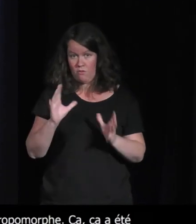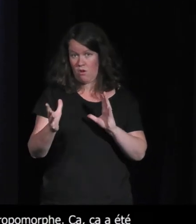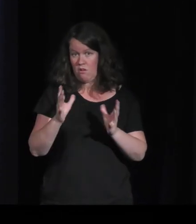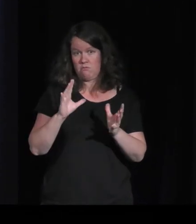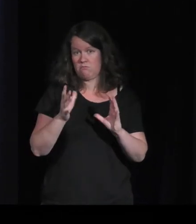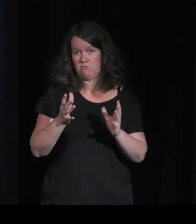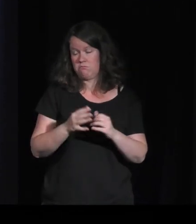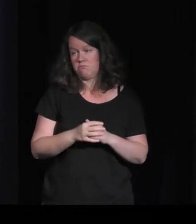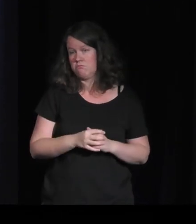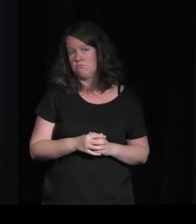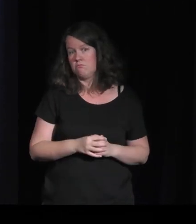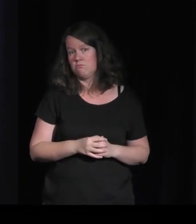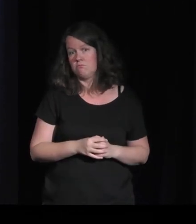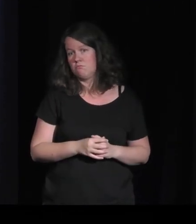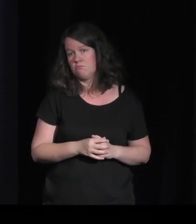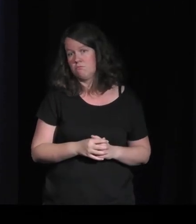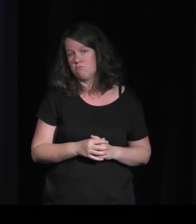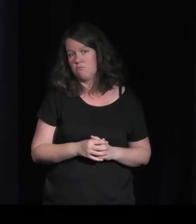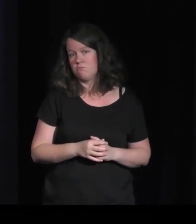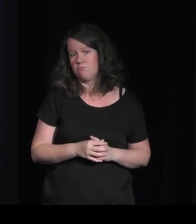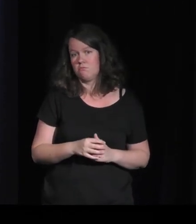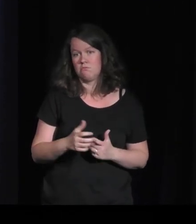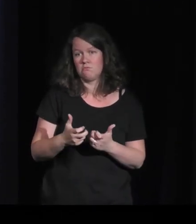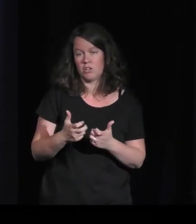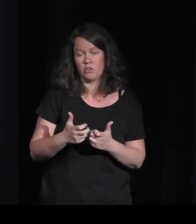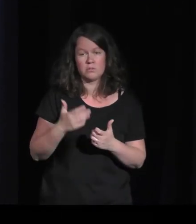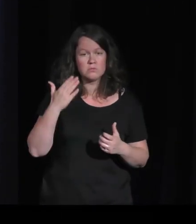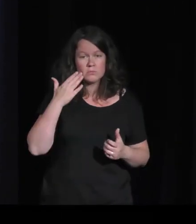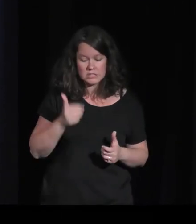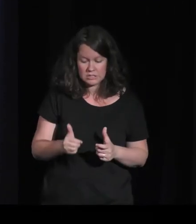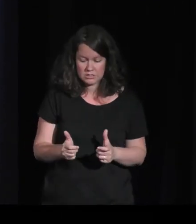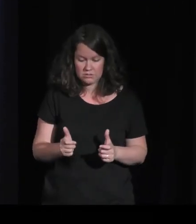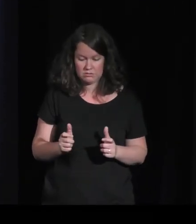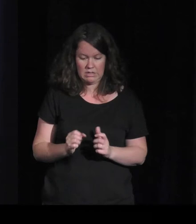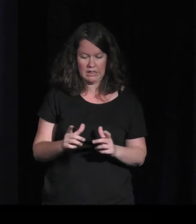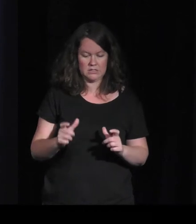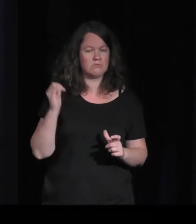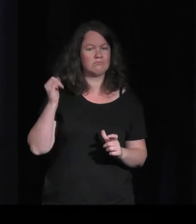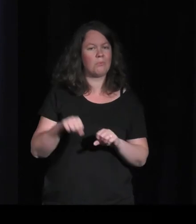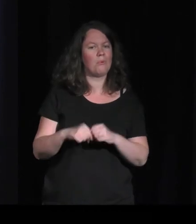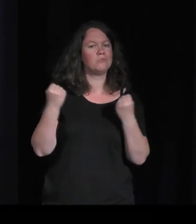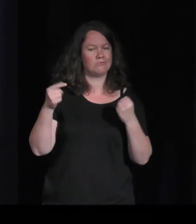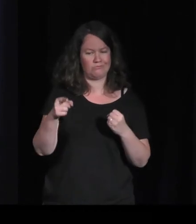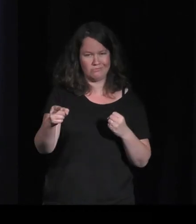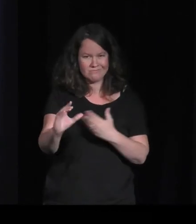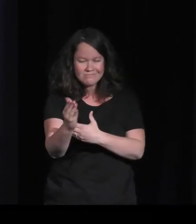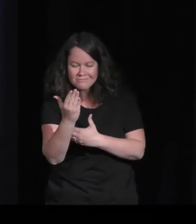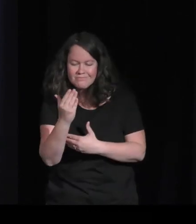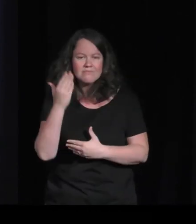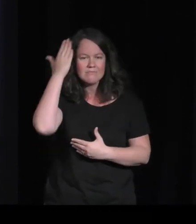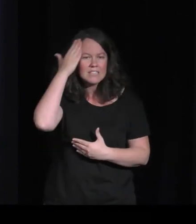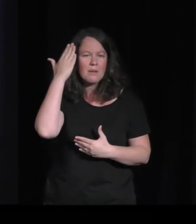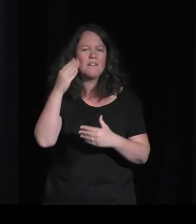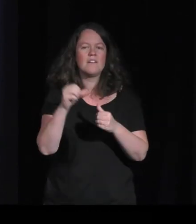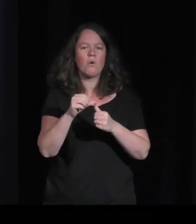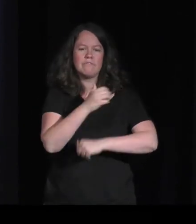quand on ne tient pas trop le contrôleur l'animal va se gratter tout ça alors c'est des choses évidemment du jeu